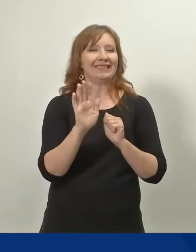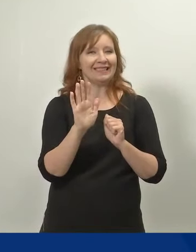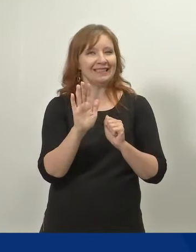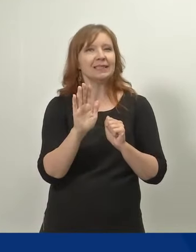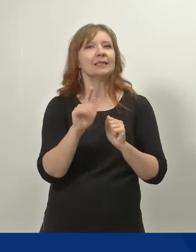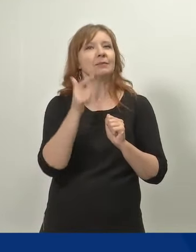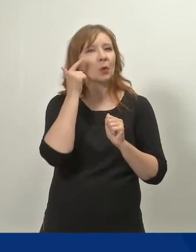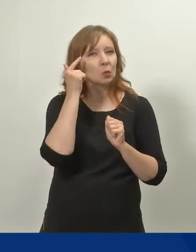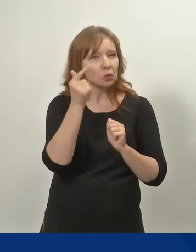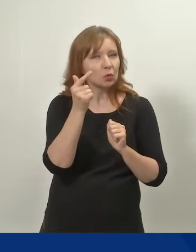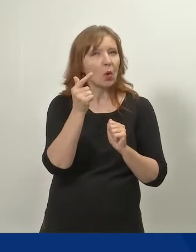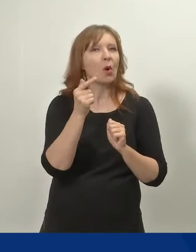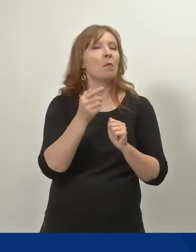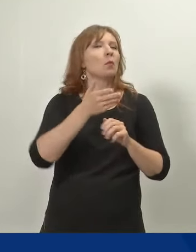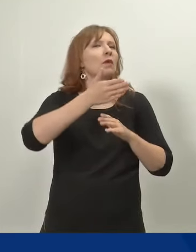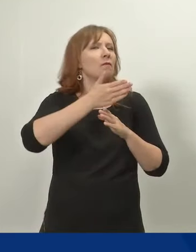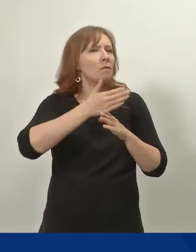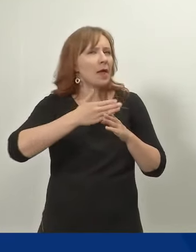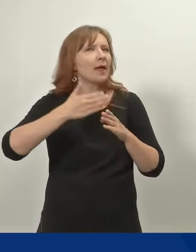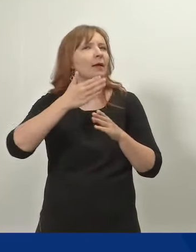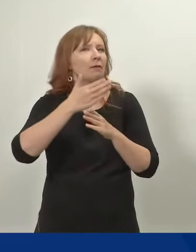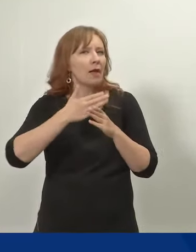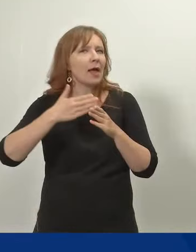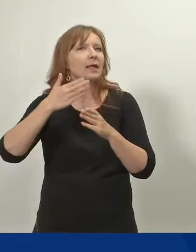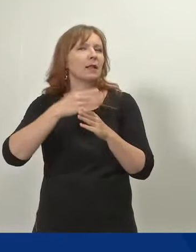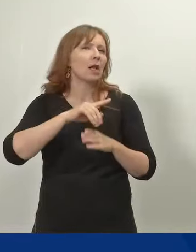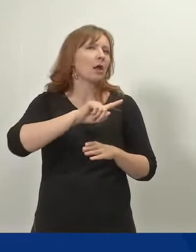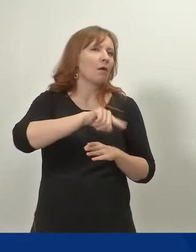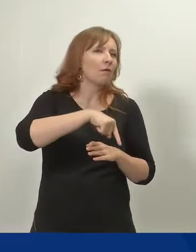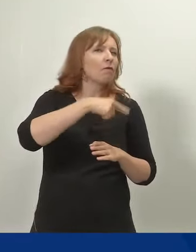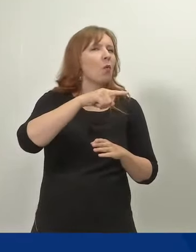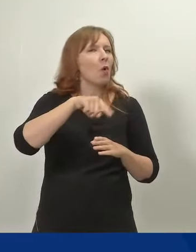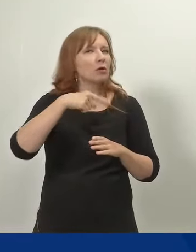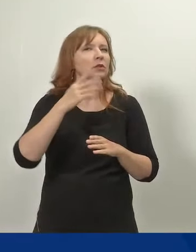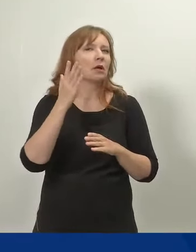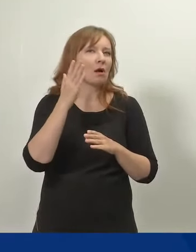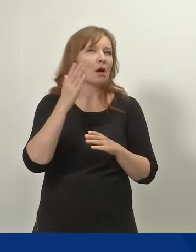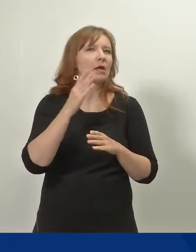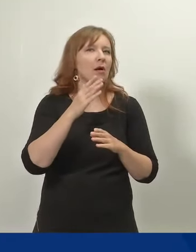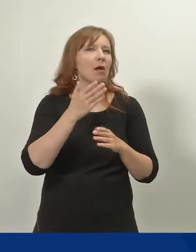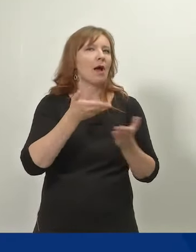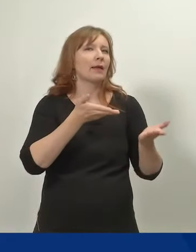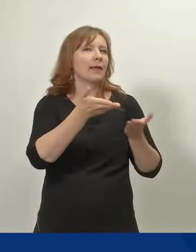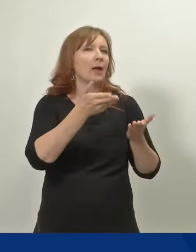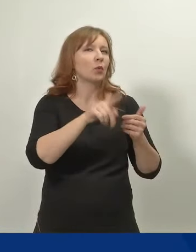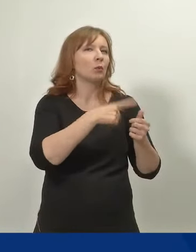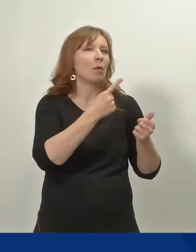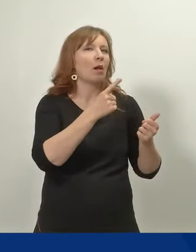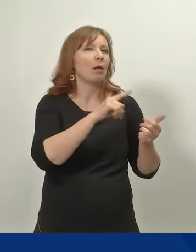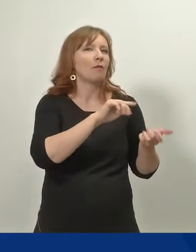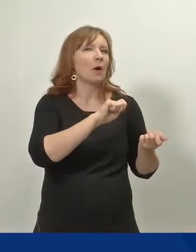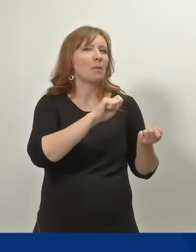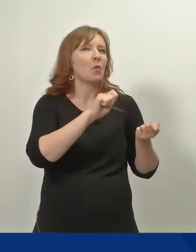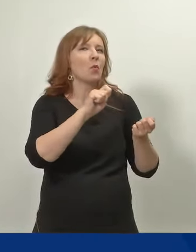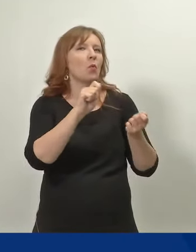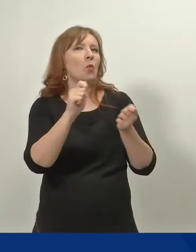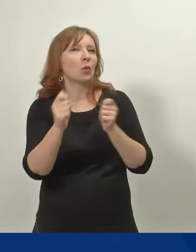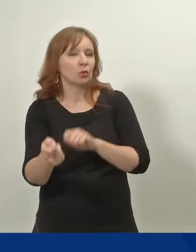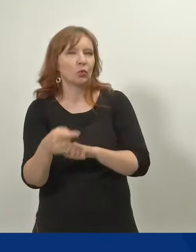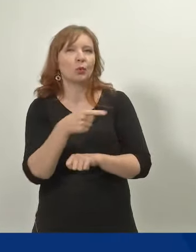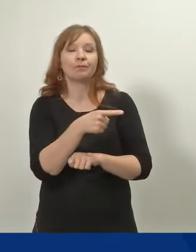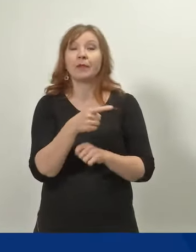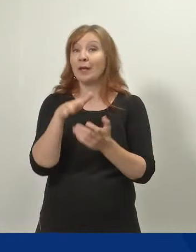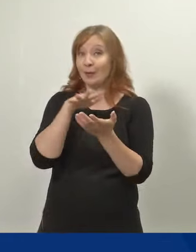kohtaa niin suuri, mutta pikkuhiljaa vuosien varrella sitä tapahtuu. No miten ne kustannukset sitten arvioitiin?